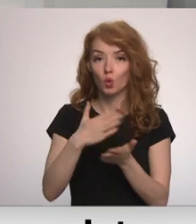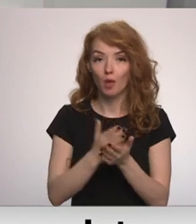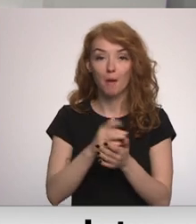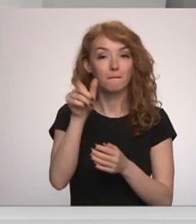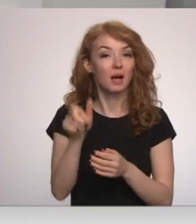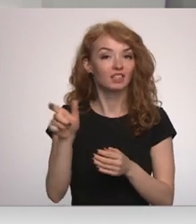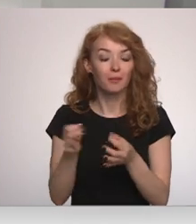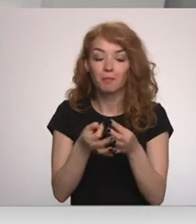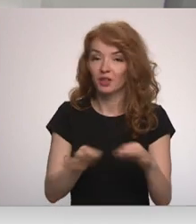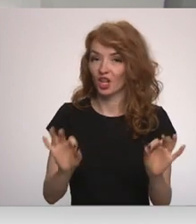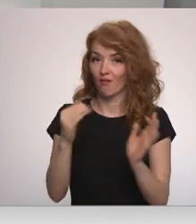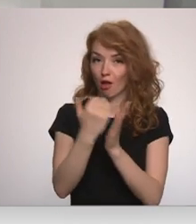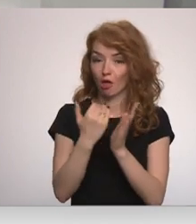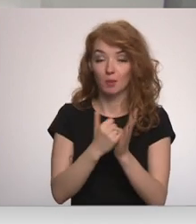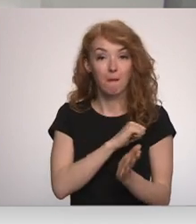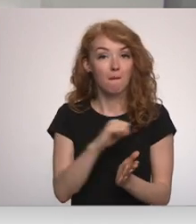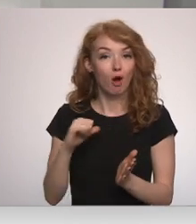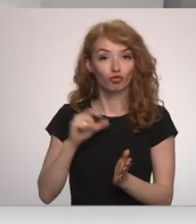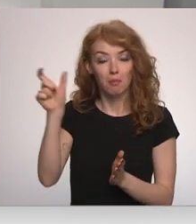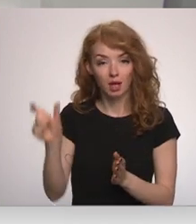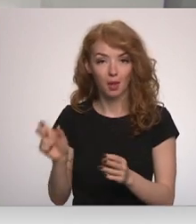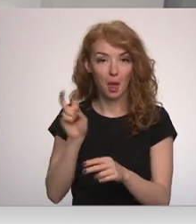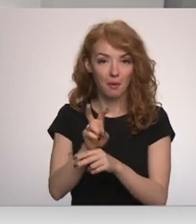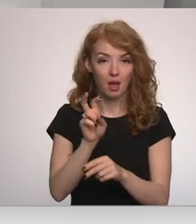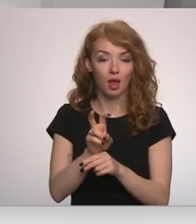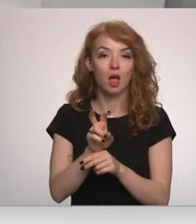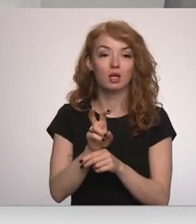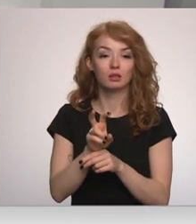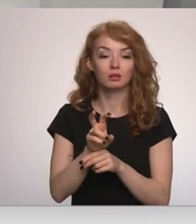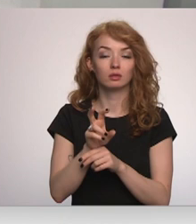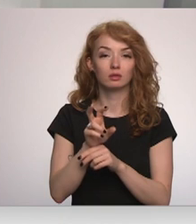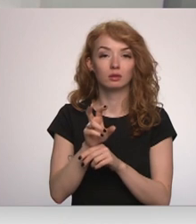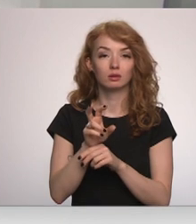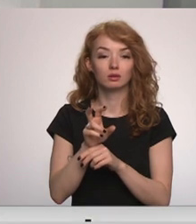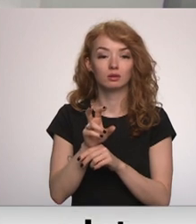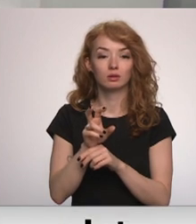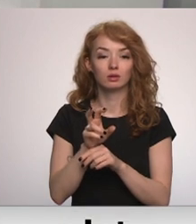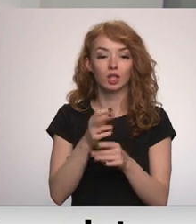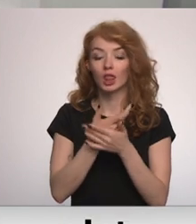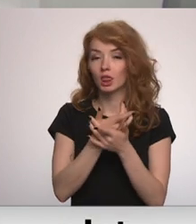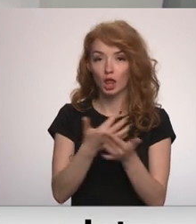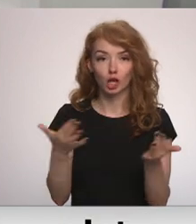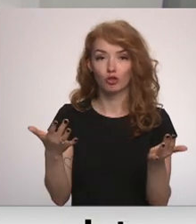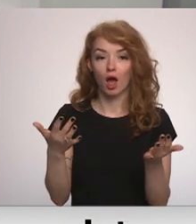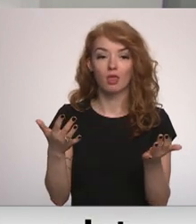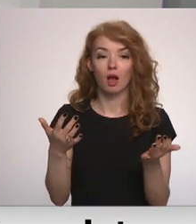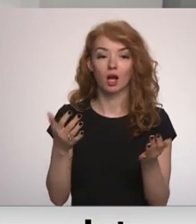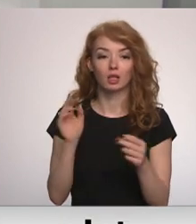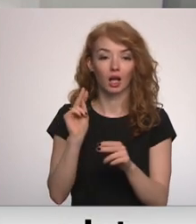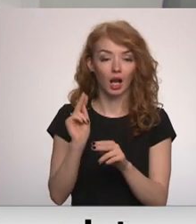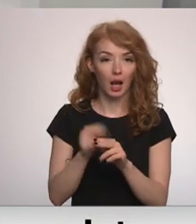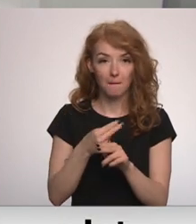režīmā. Pacienti paši apmeklēs visdažādākās rehabilitācijas